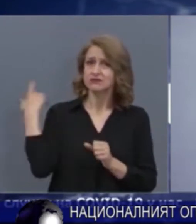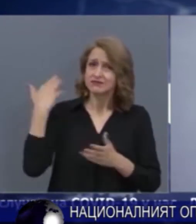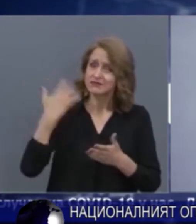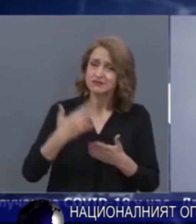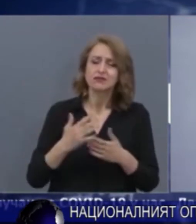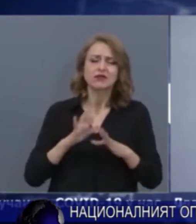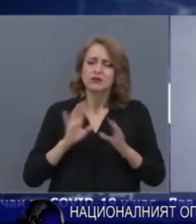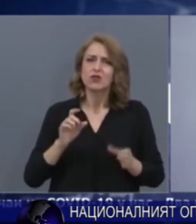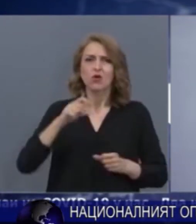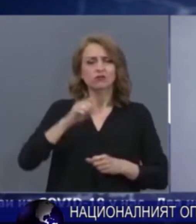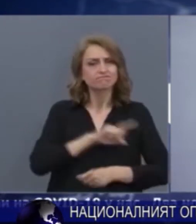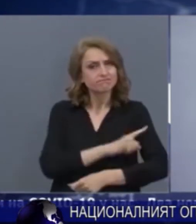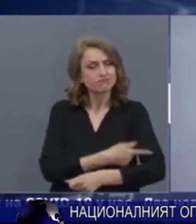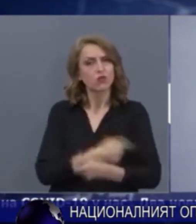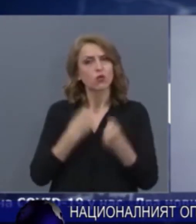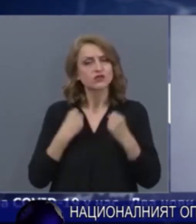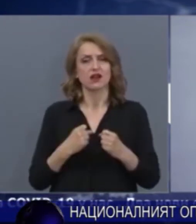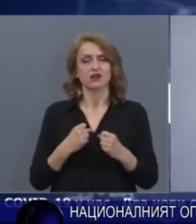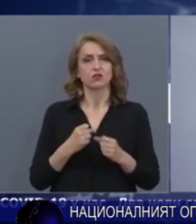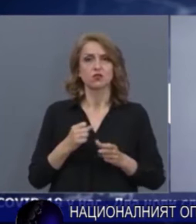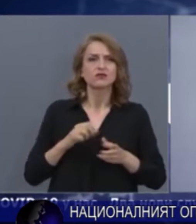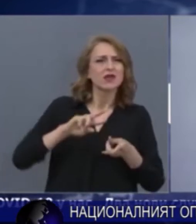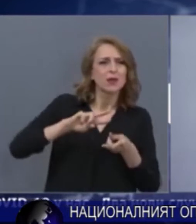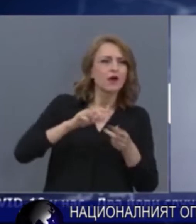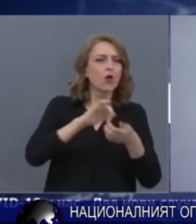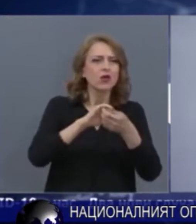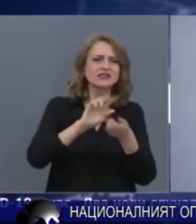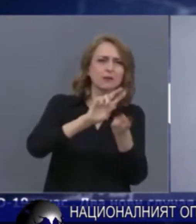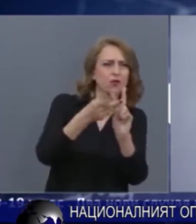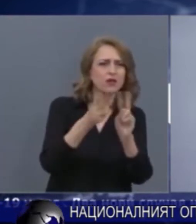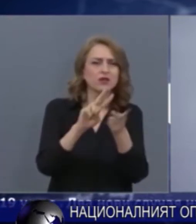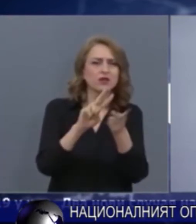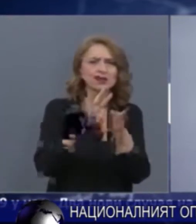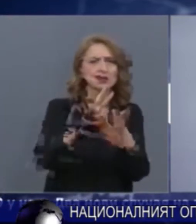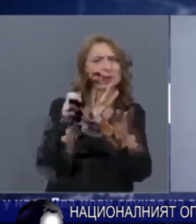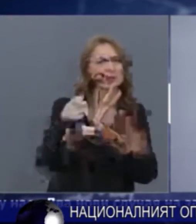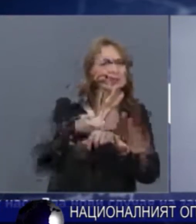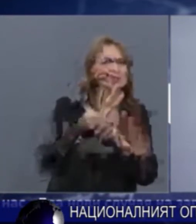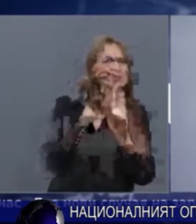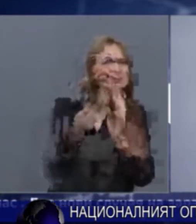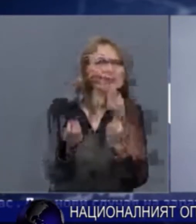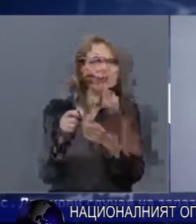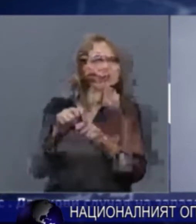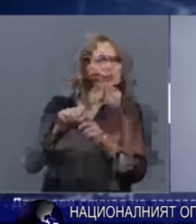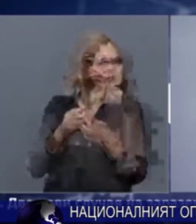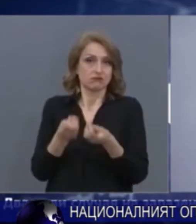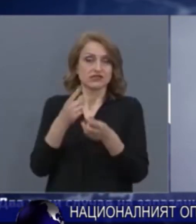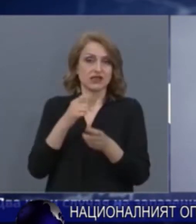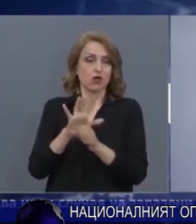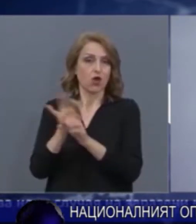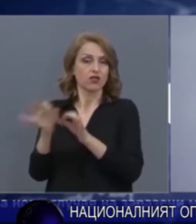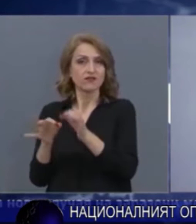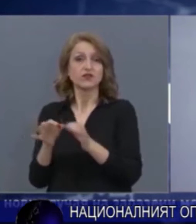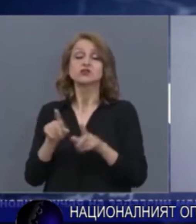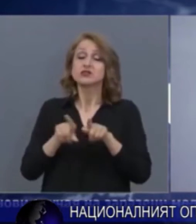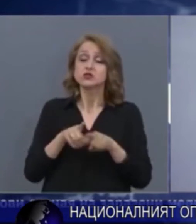усъртно, успяха да се реорганизират болниците, да благодаря на всички директори на